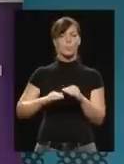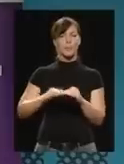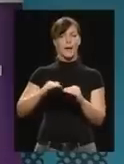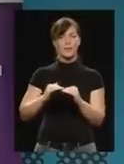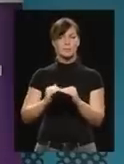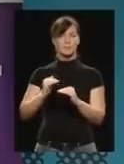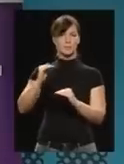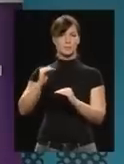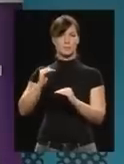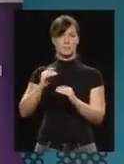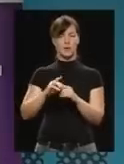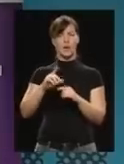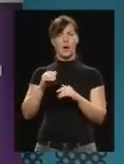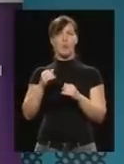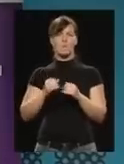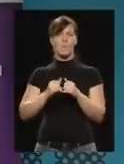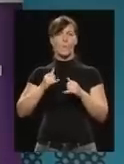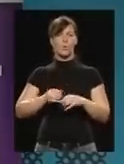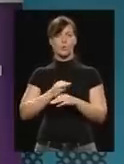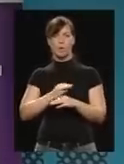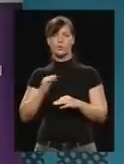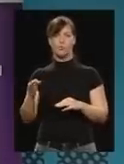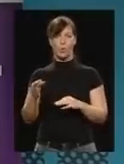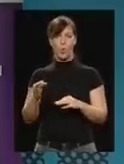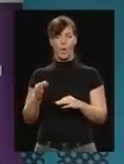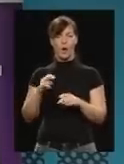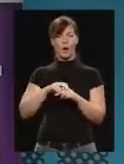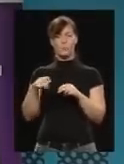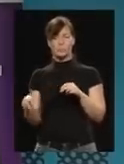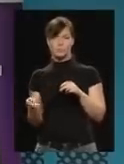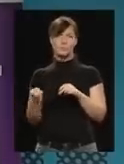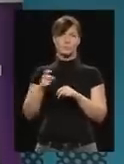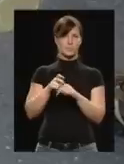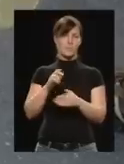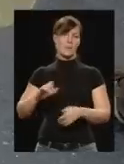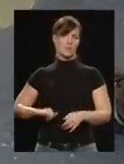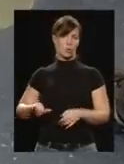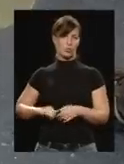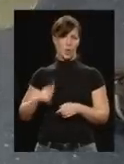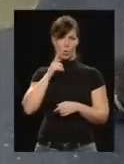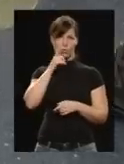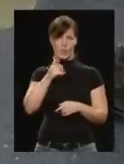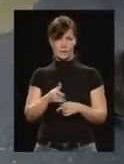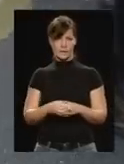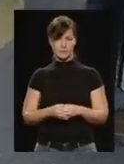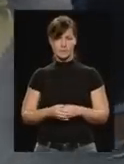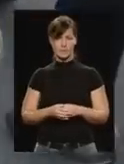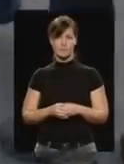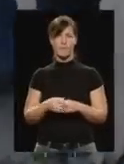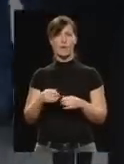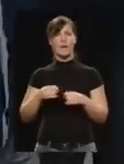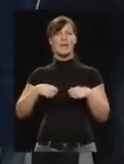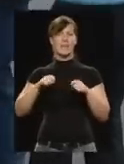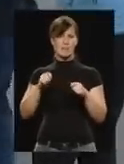a járdára, a szegélyre, és így kiemeljük, biztonságosabbá teszük a le és felszállást, hiszen egy teljes értekű villamosmegálló kiépítésére nincs mód a Görgelyi utcában.